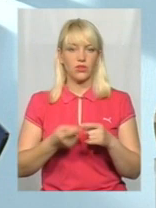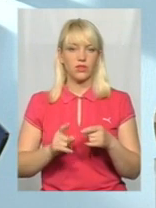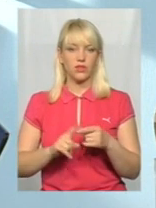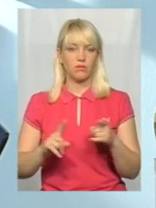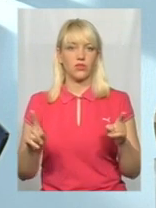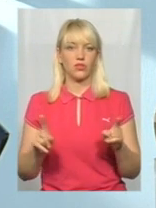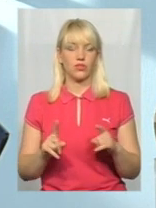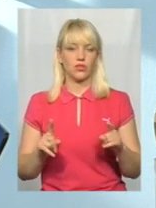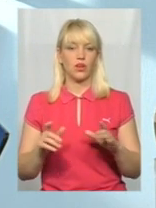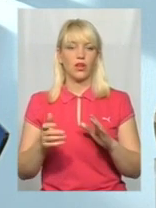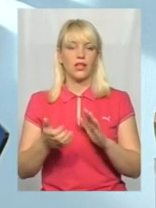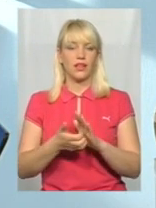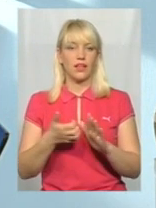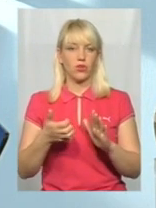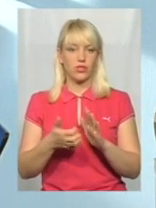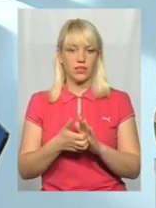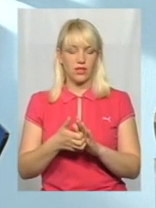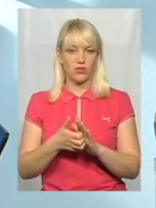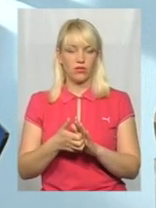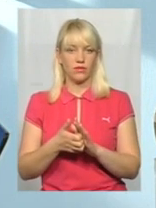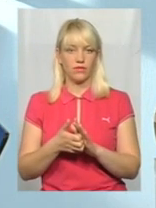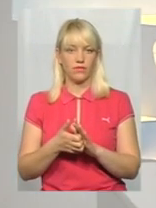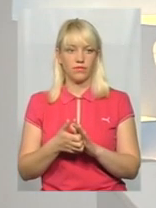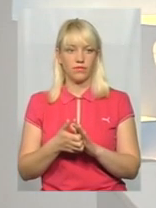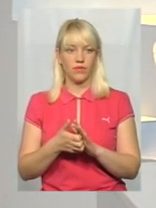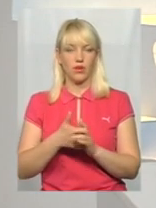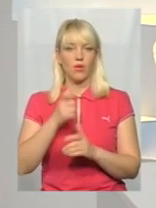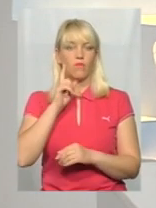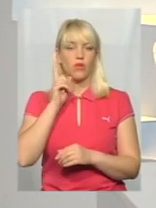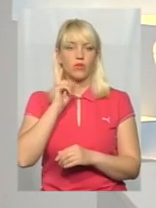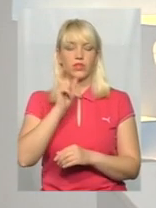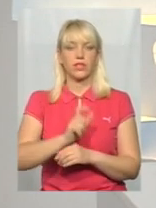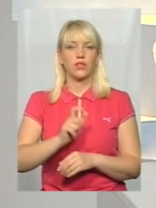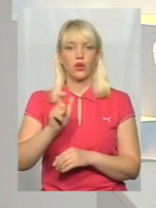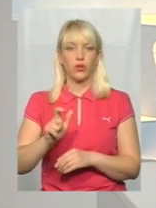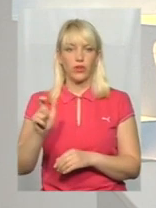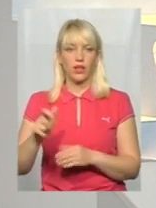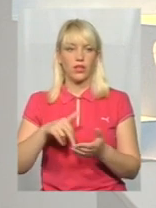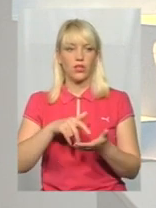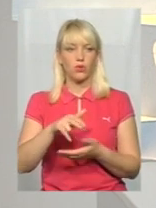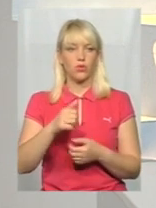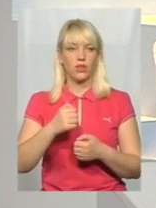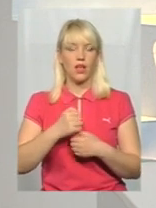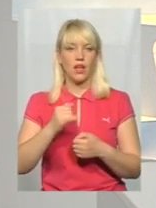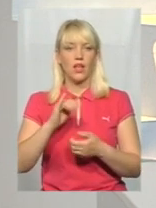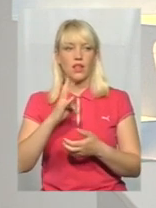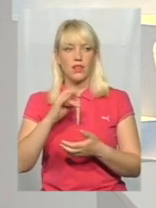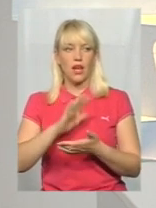недостатньо молодих людей йдуть на контрактну службу.